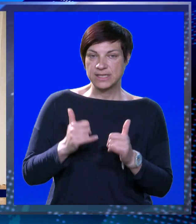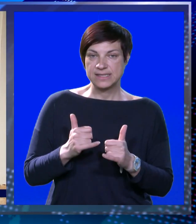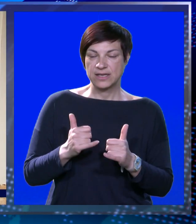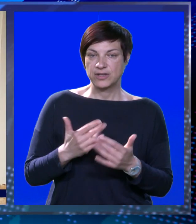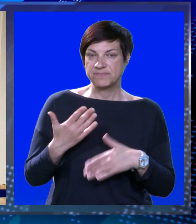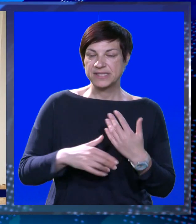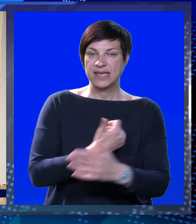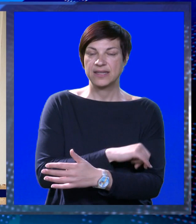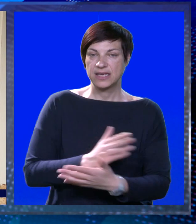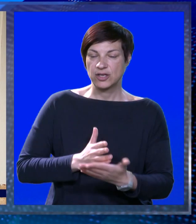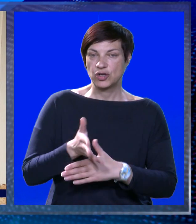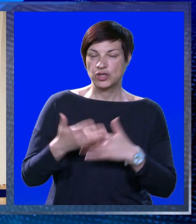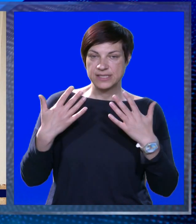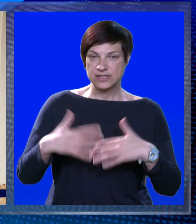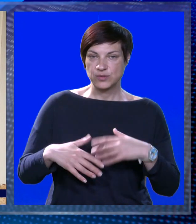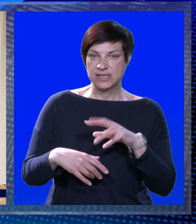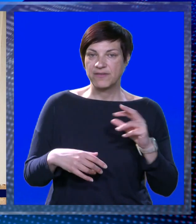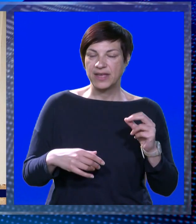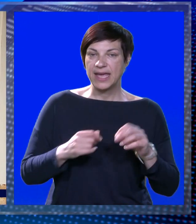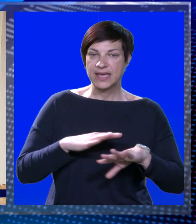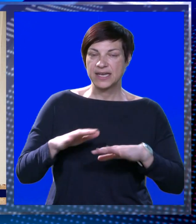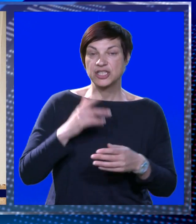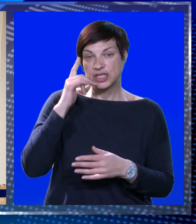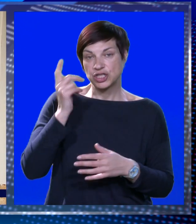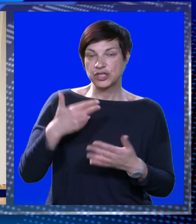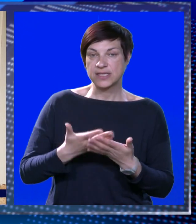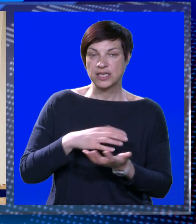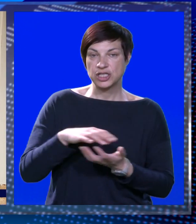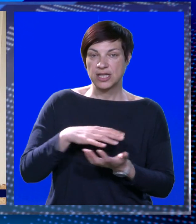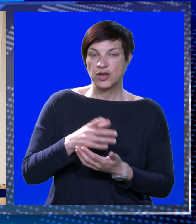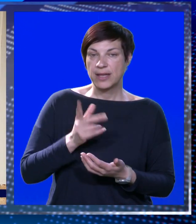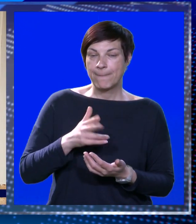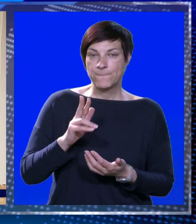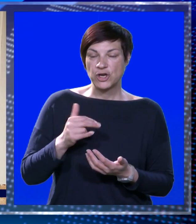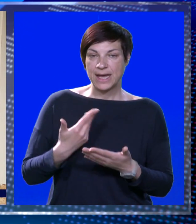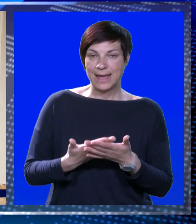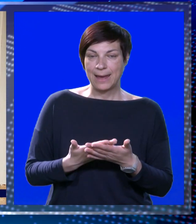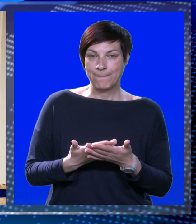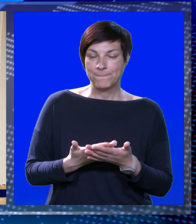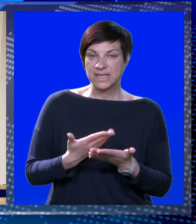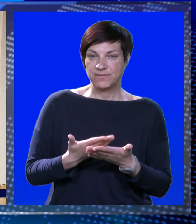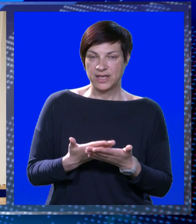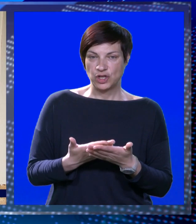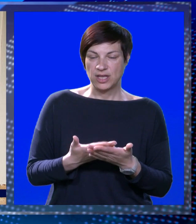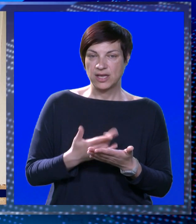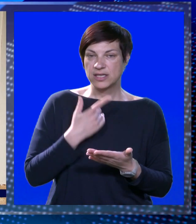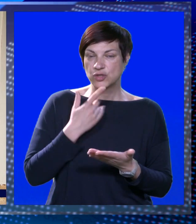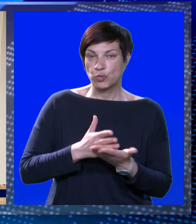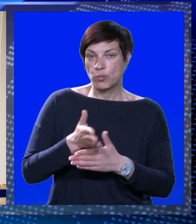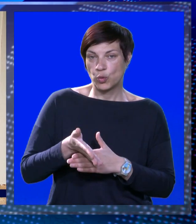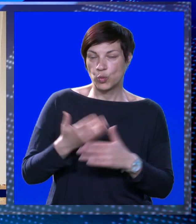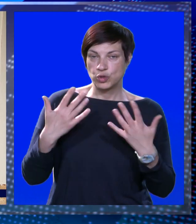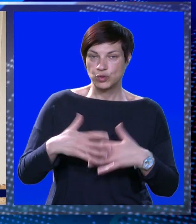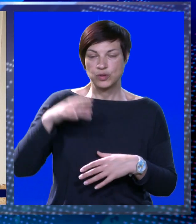se kao i dosad, kao i zadnjih godina, kroz sustav e-građani, što znači da roditelji moraju imati nekakvu vjerodajnicu koju